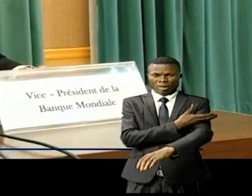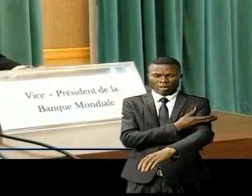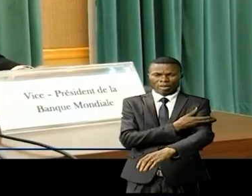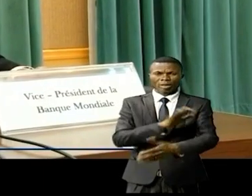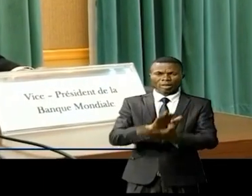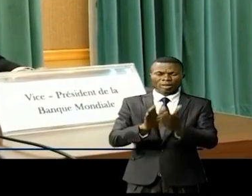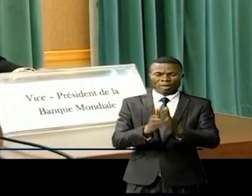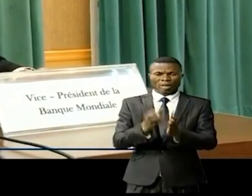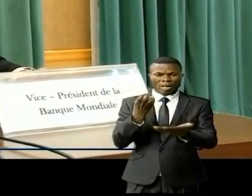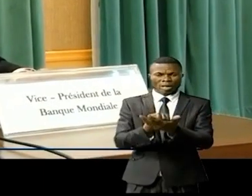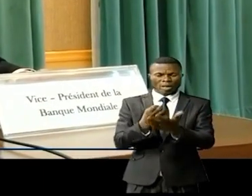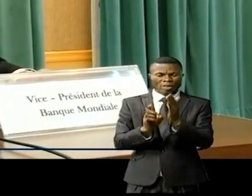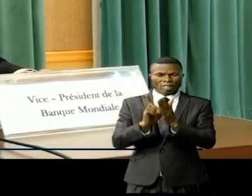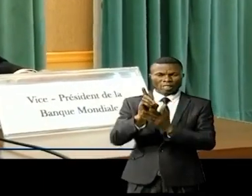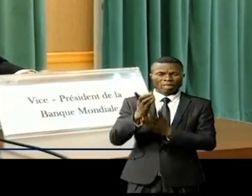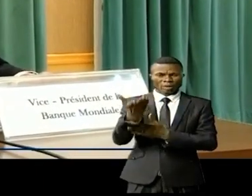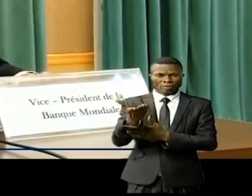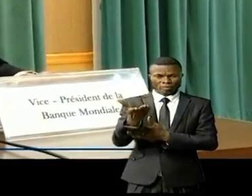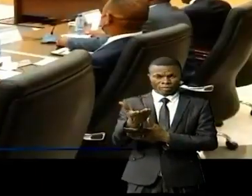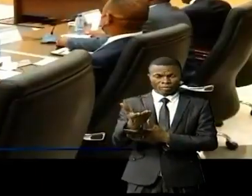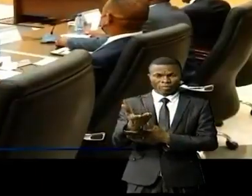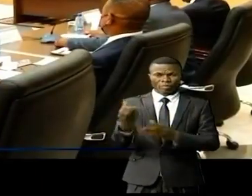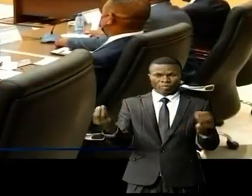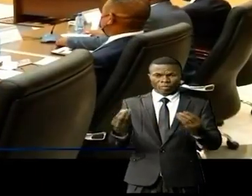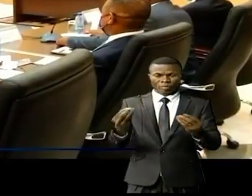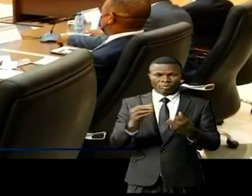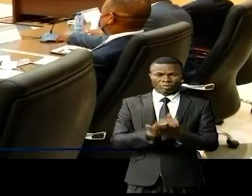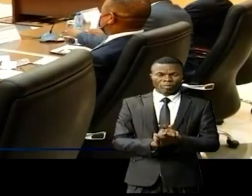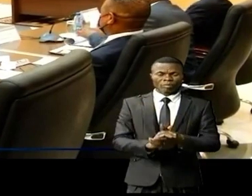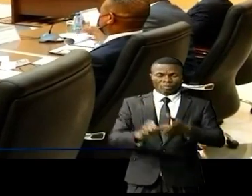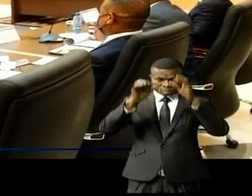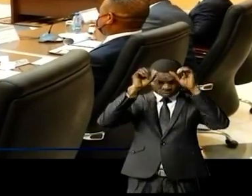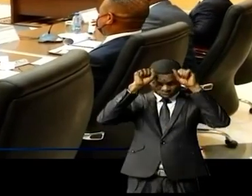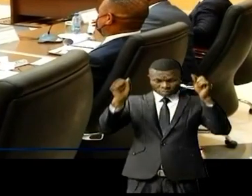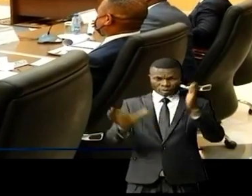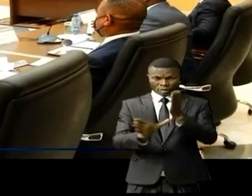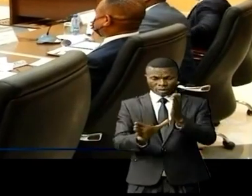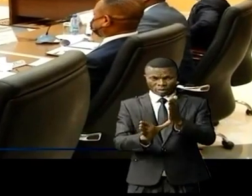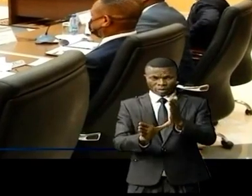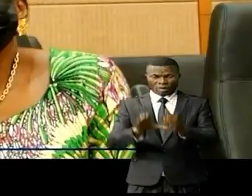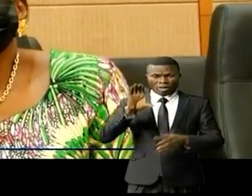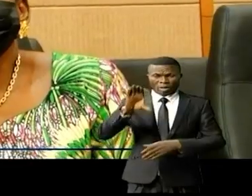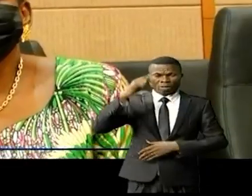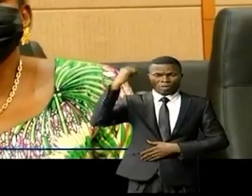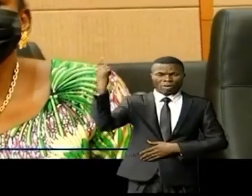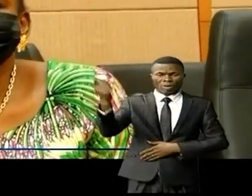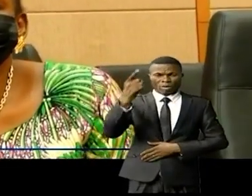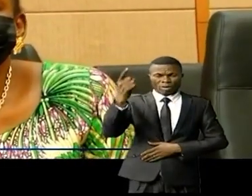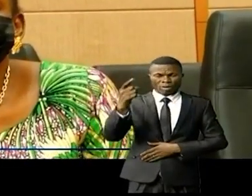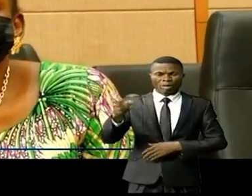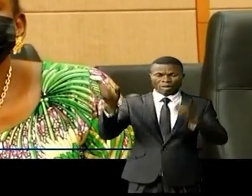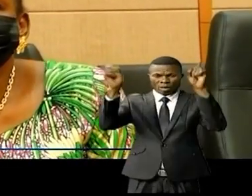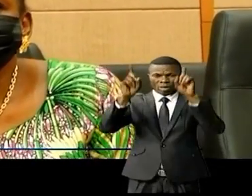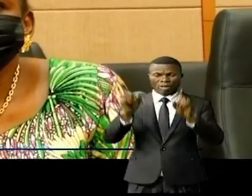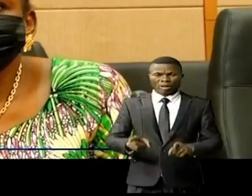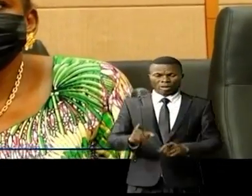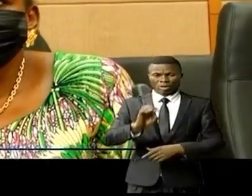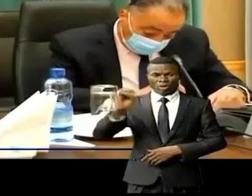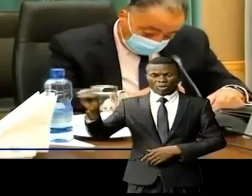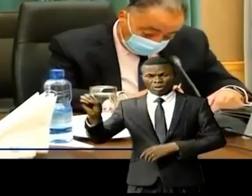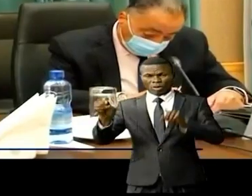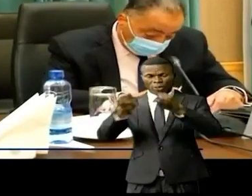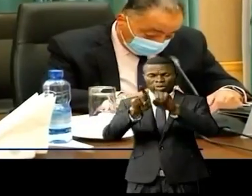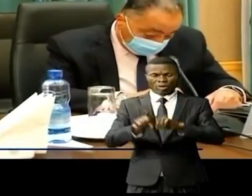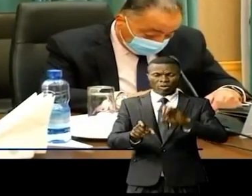relance de l'économie nationale. Ce sont les propos du vice-président du groupe de la Banque mondiale région Afrique orientale et